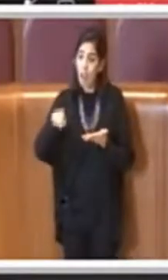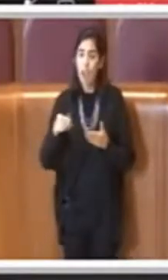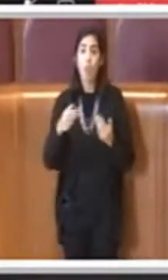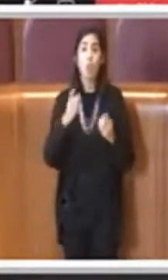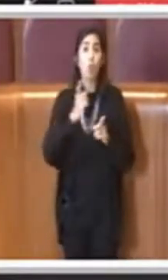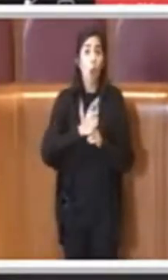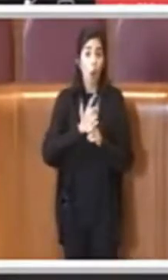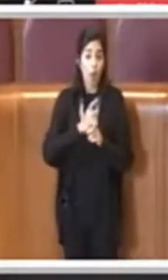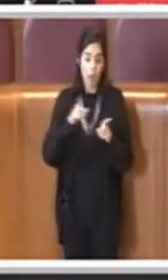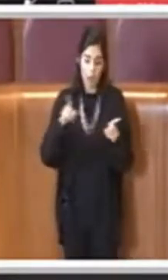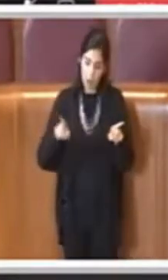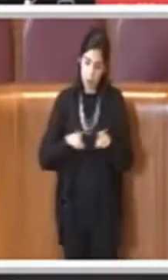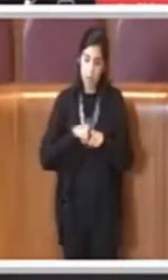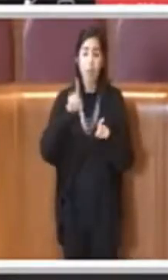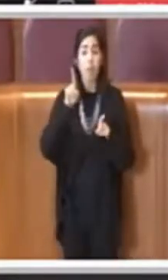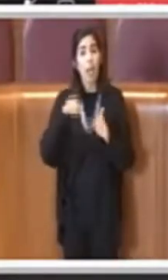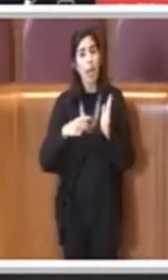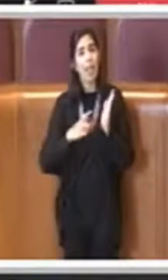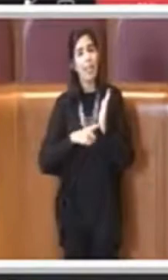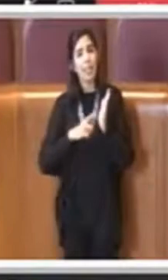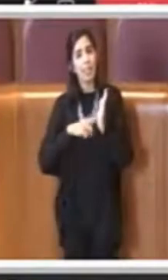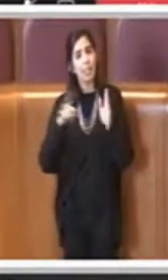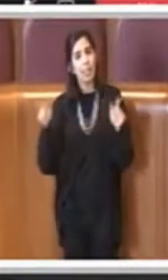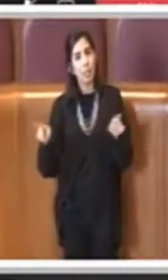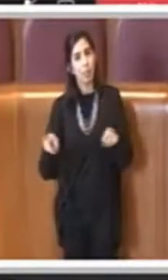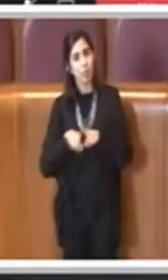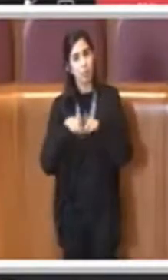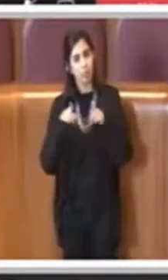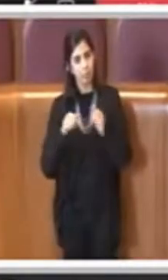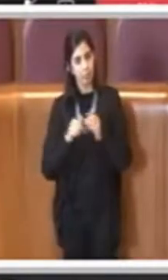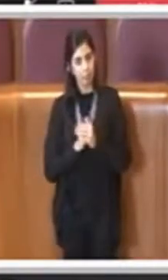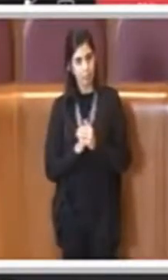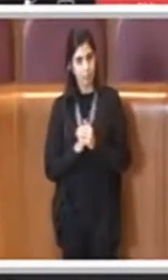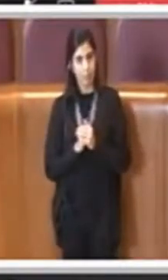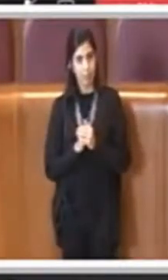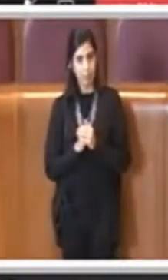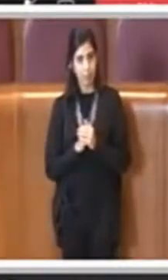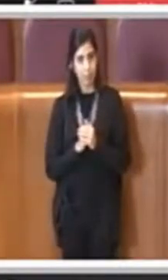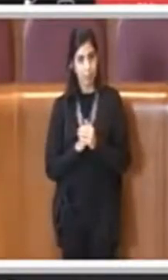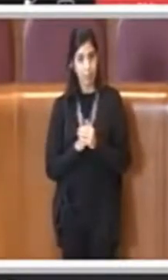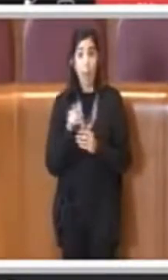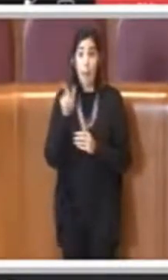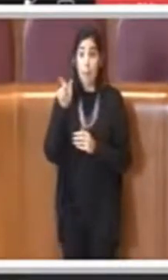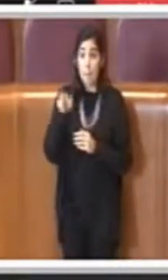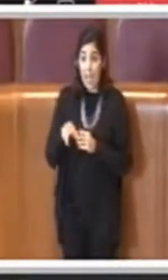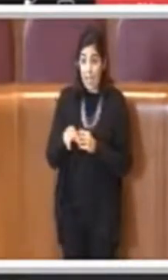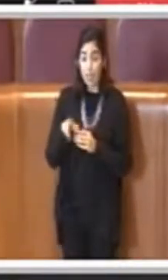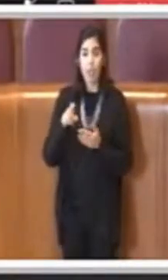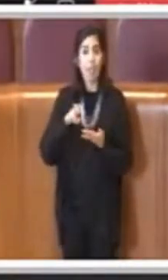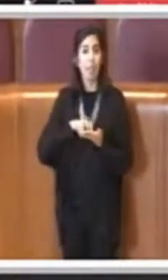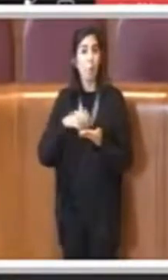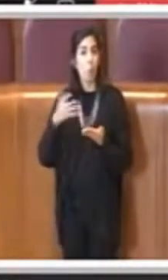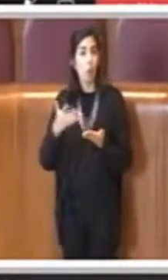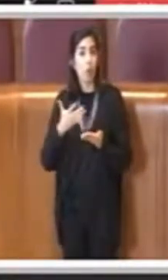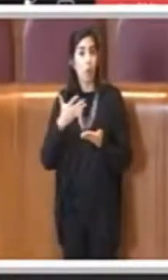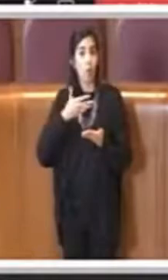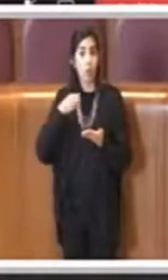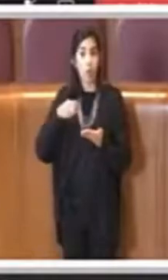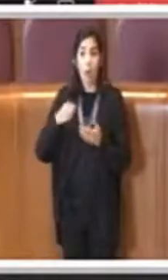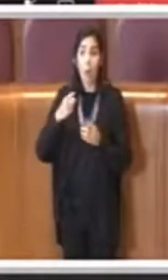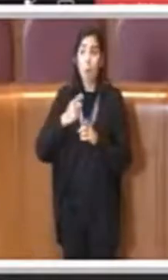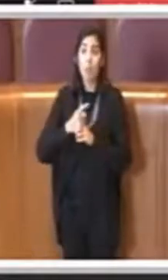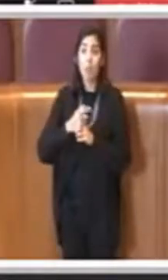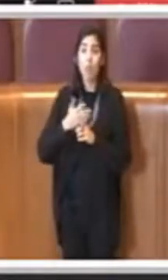gli stessi diritti, soprattutto quando è una persona che ha delle fragilità, quando è una persona che è stato di necessità,